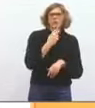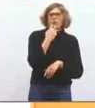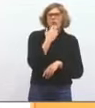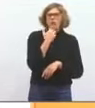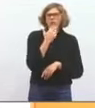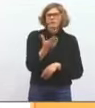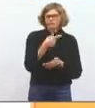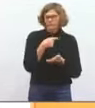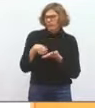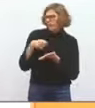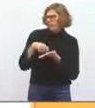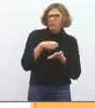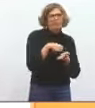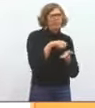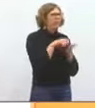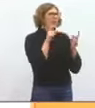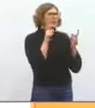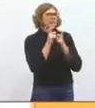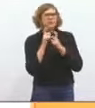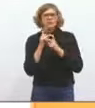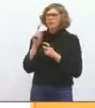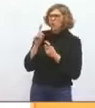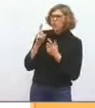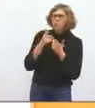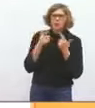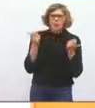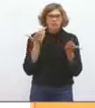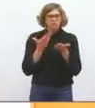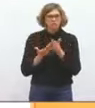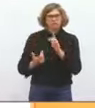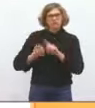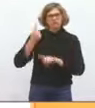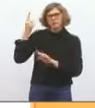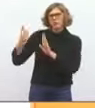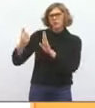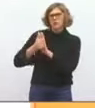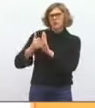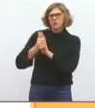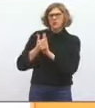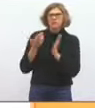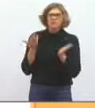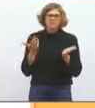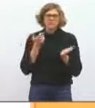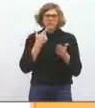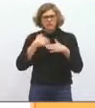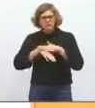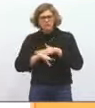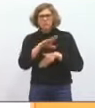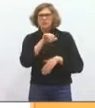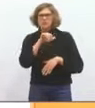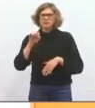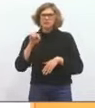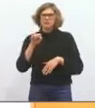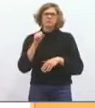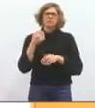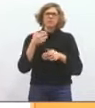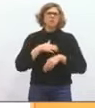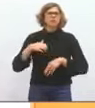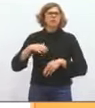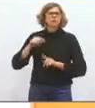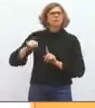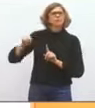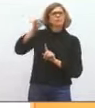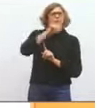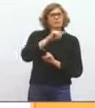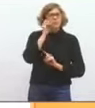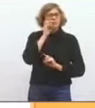ils jouent un rôle fondamental. Or, aujourd'hui, disons, les CCAS des différentes communes jouent le rôle de dernier